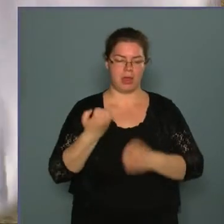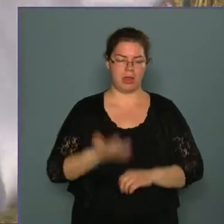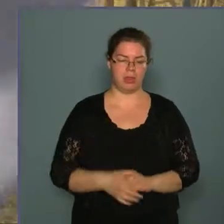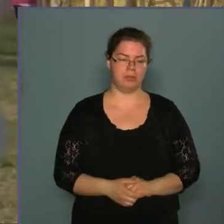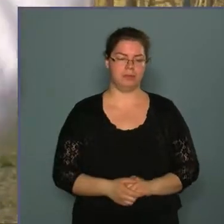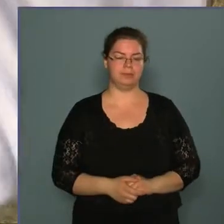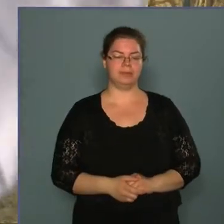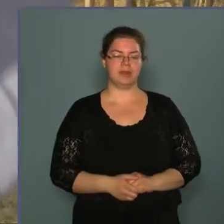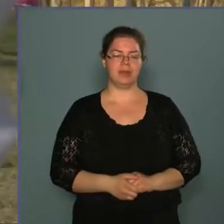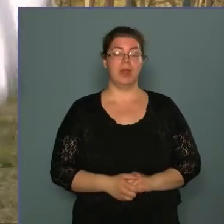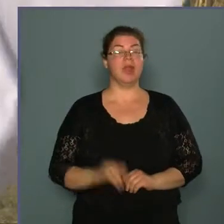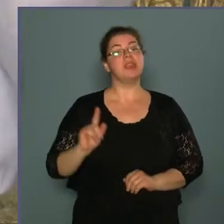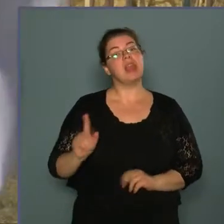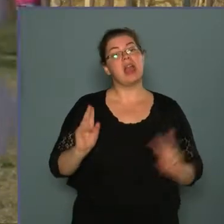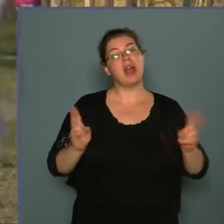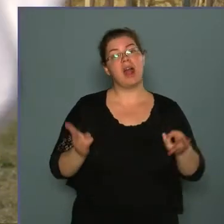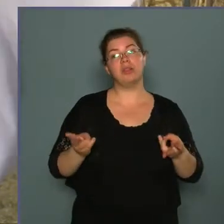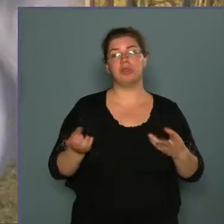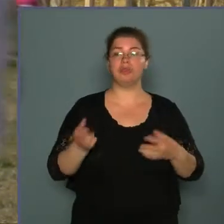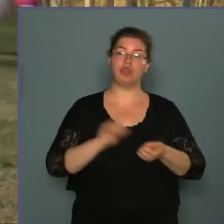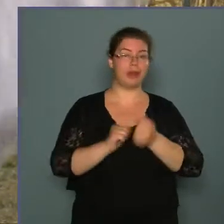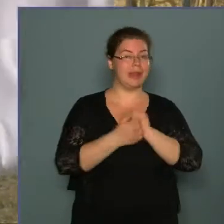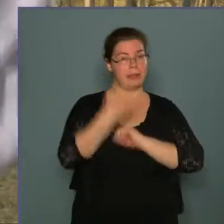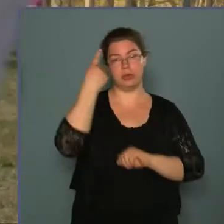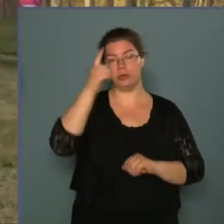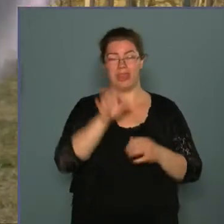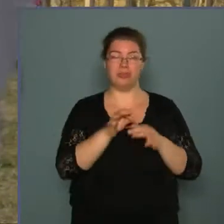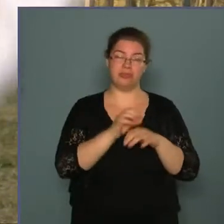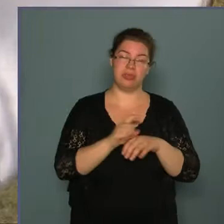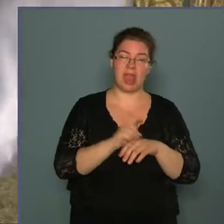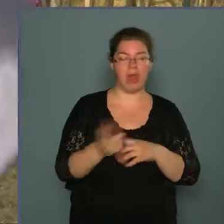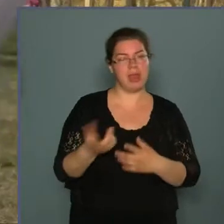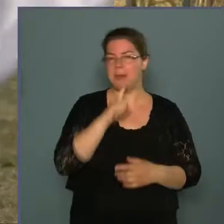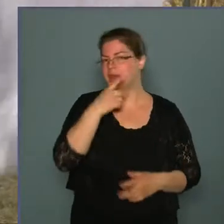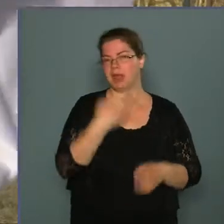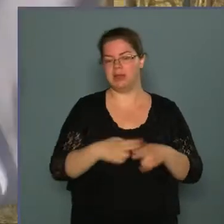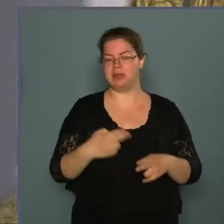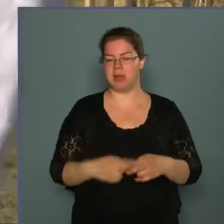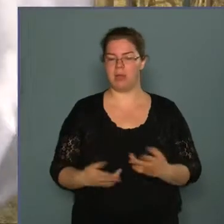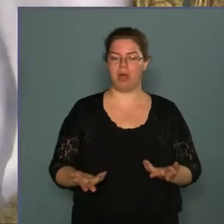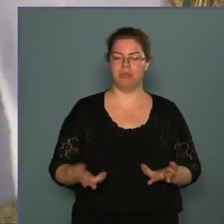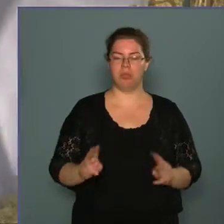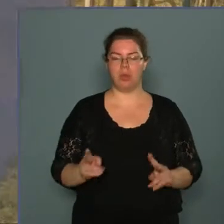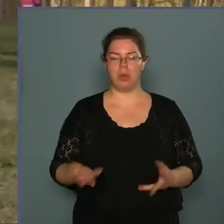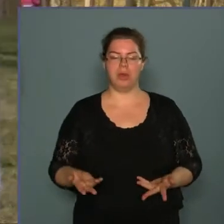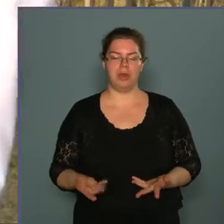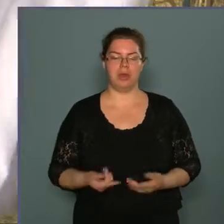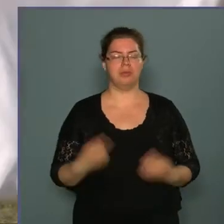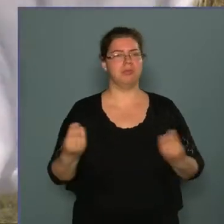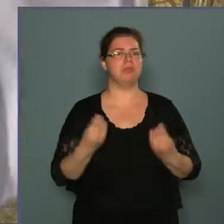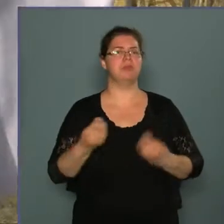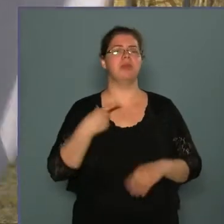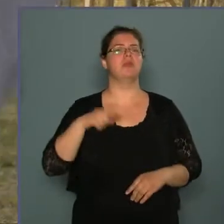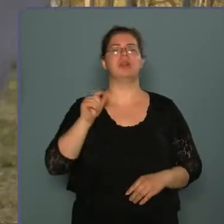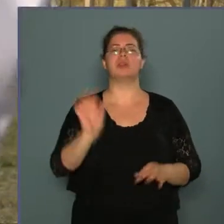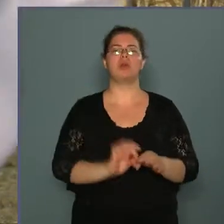ünnepségünk közben, lehet, hogy történelmi tudásuk hián nem lesznek tisztába azzal, hogy mi volt az